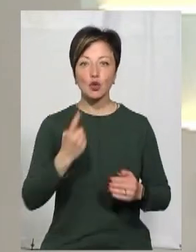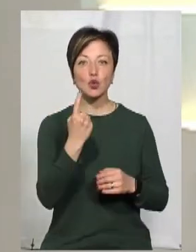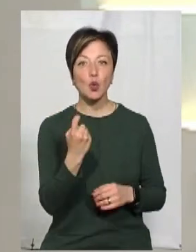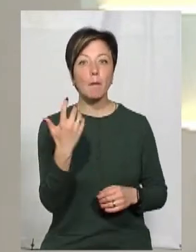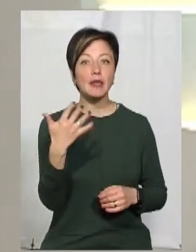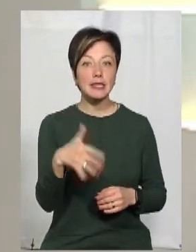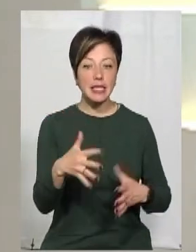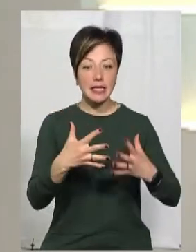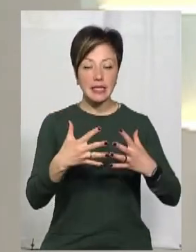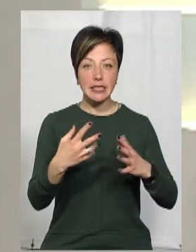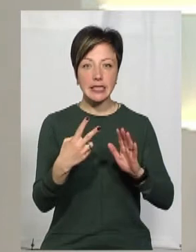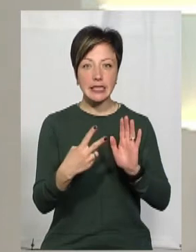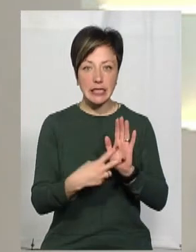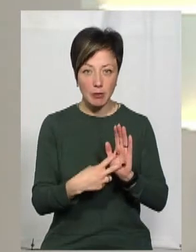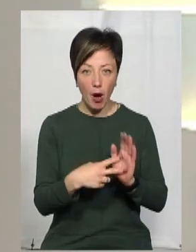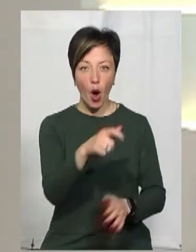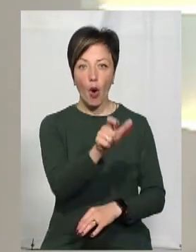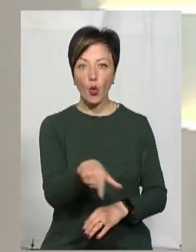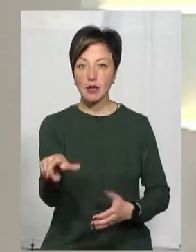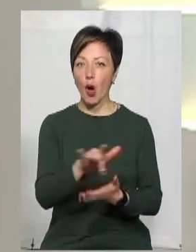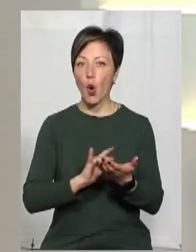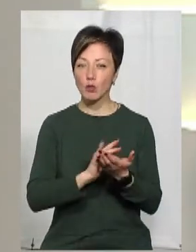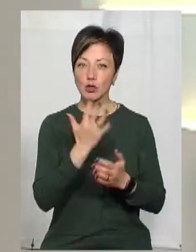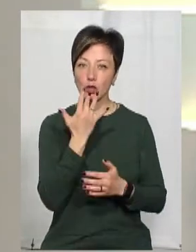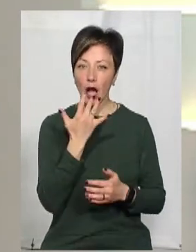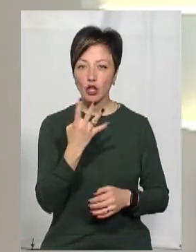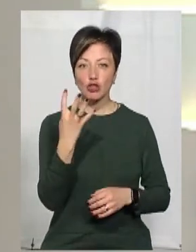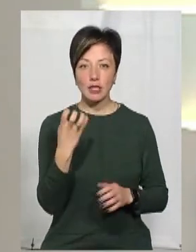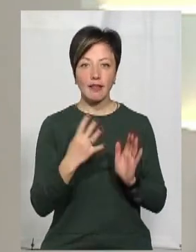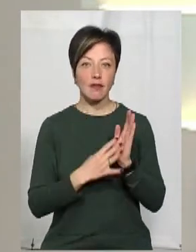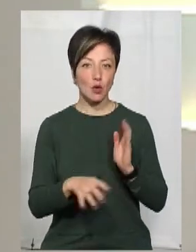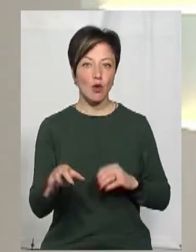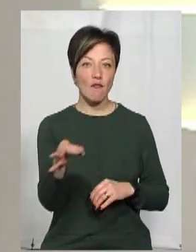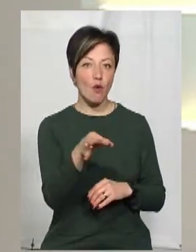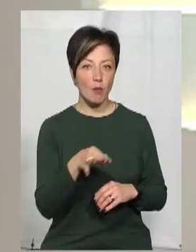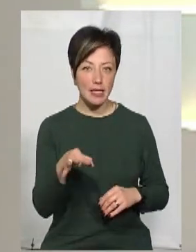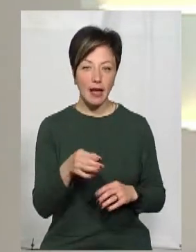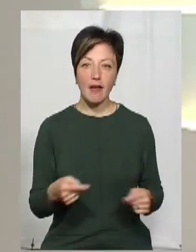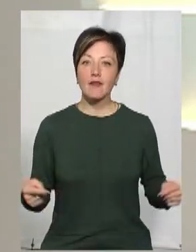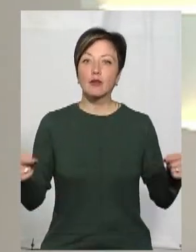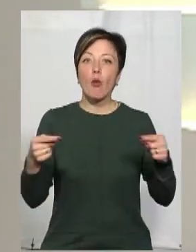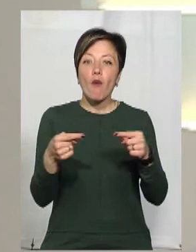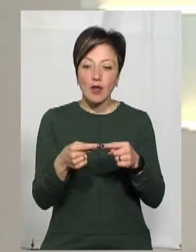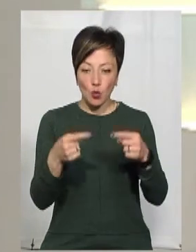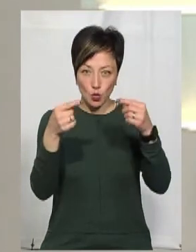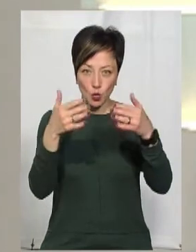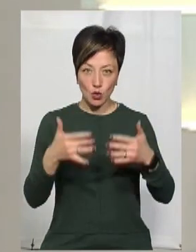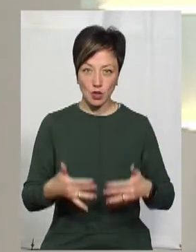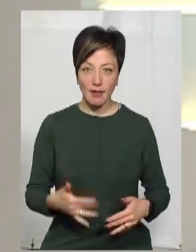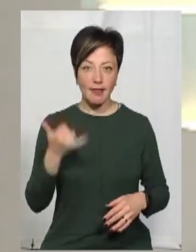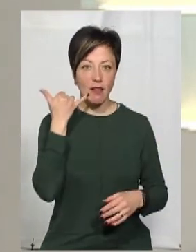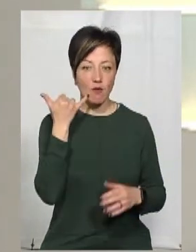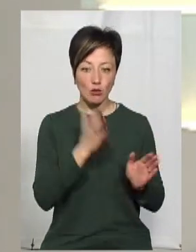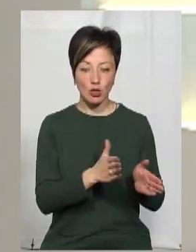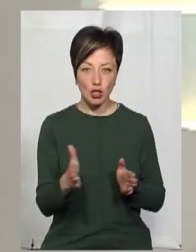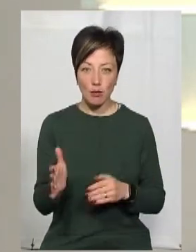157 осіб ромської національності і 490 в області. Відповідно до уточнень у телефонному